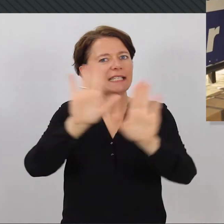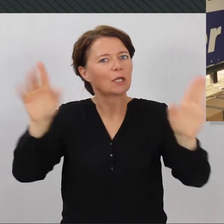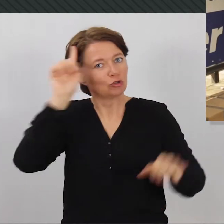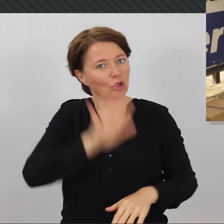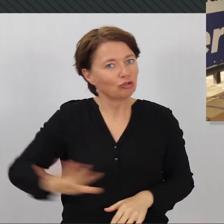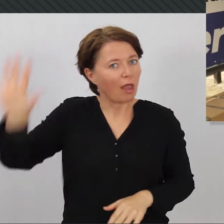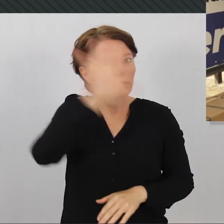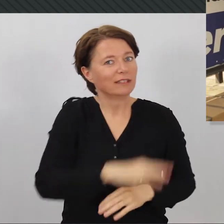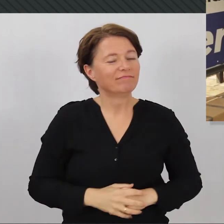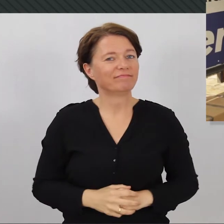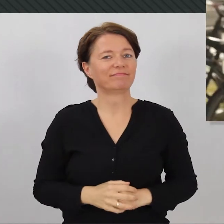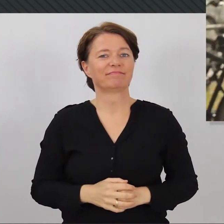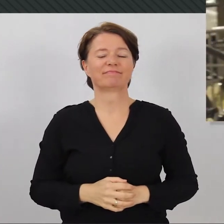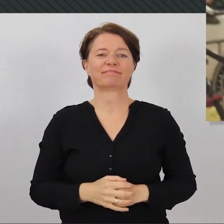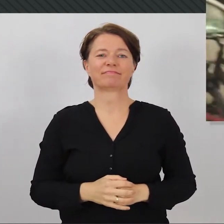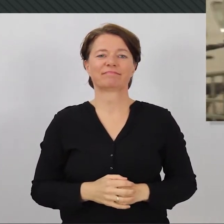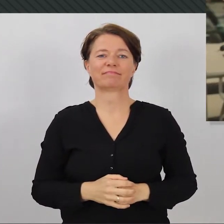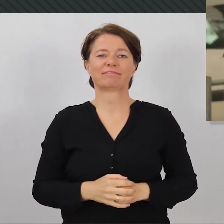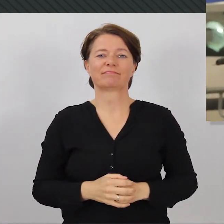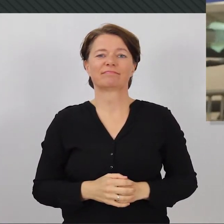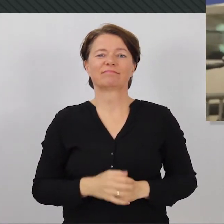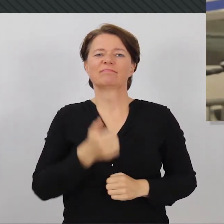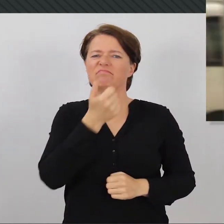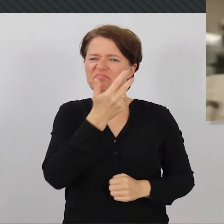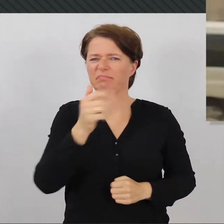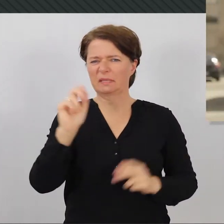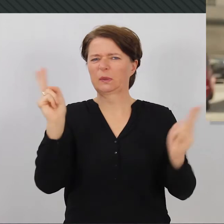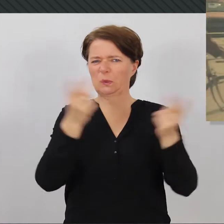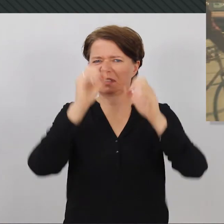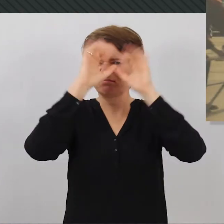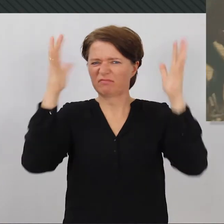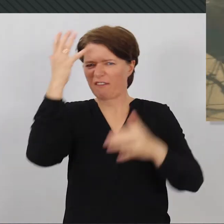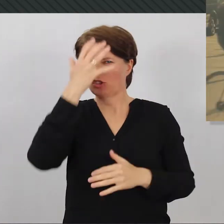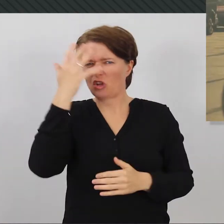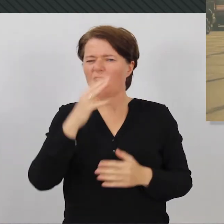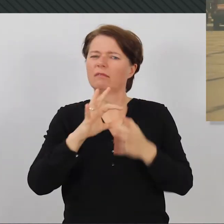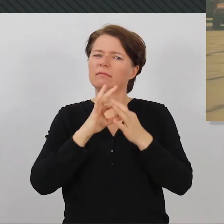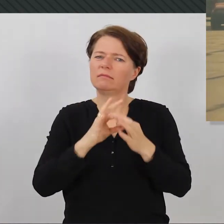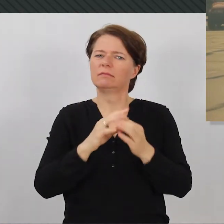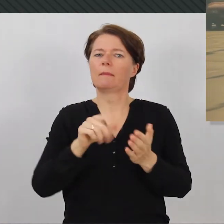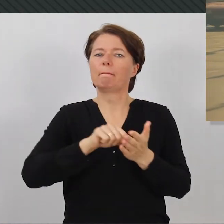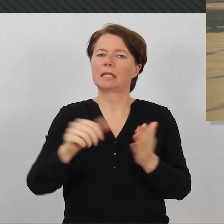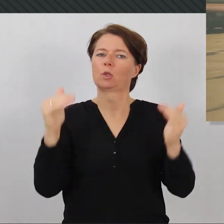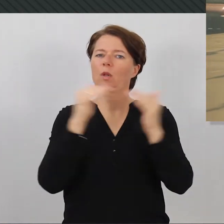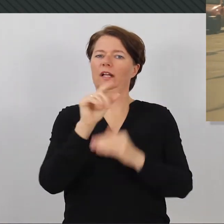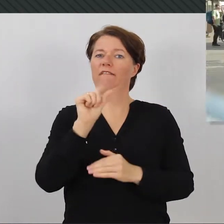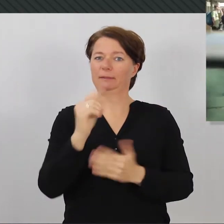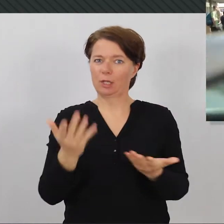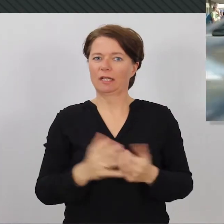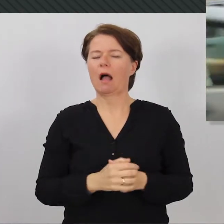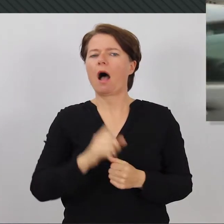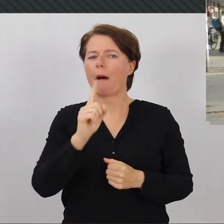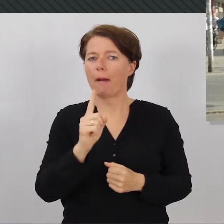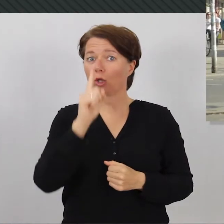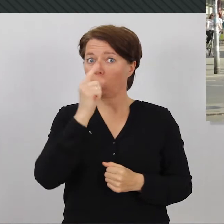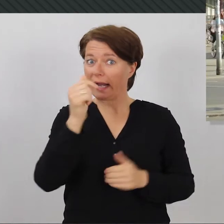Einkommenssituation in Deutschland erlebt. Dennoch scheinen die meisten ähnliche Vorstellungen davon zu haben, was gerechte Bezahlung ist.